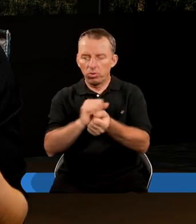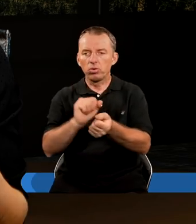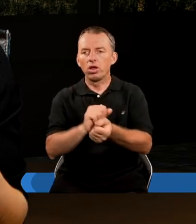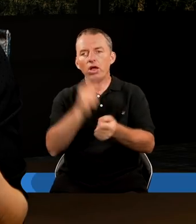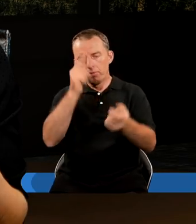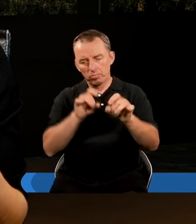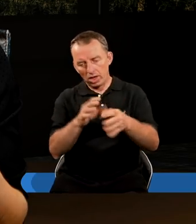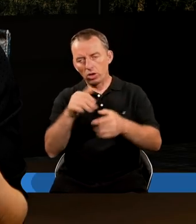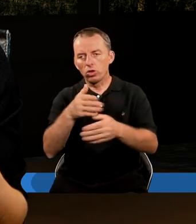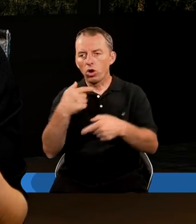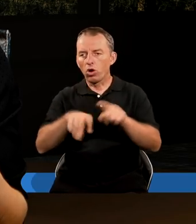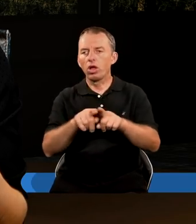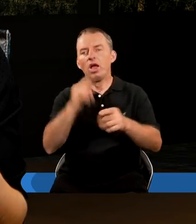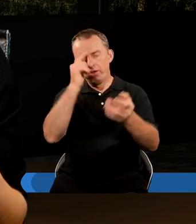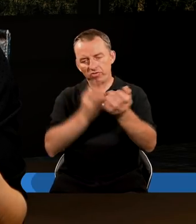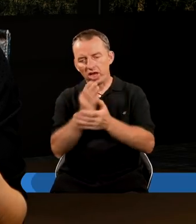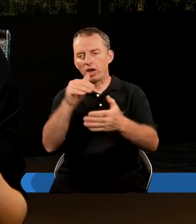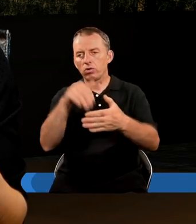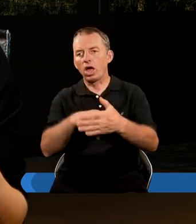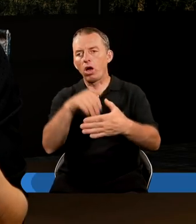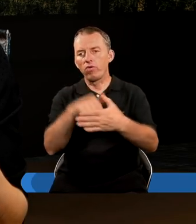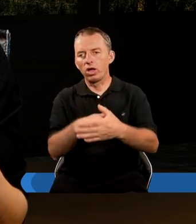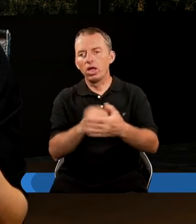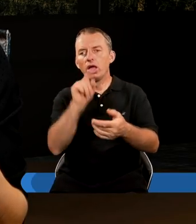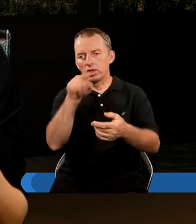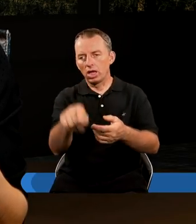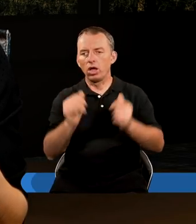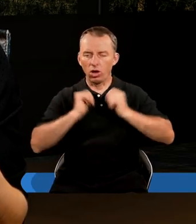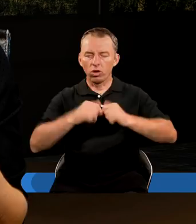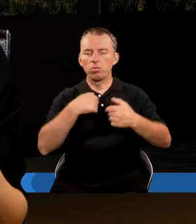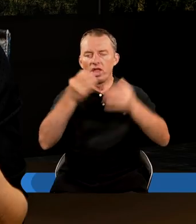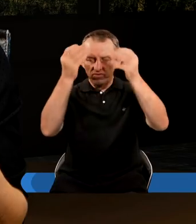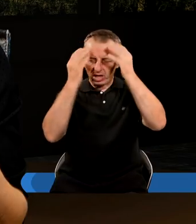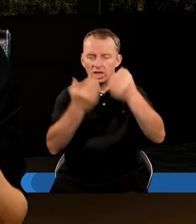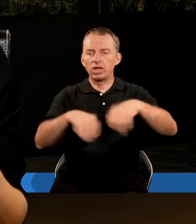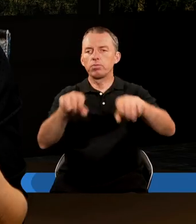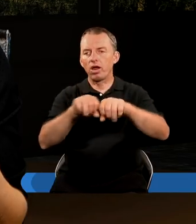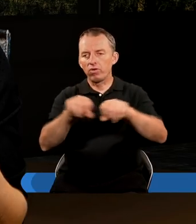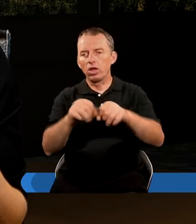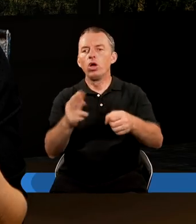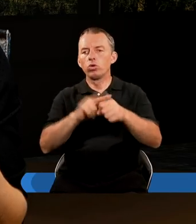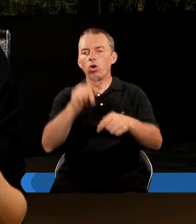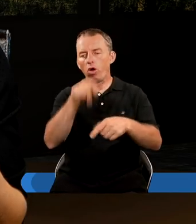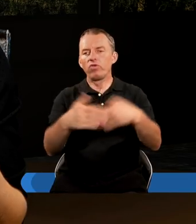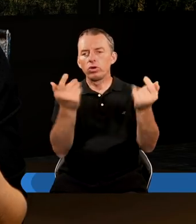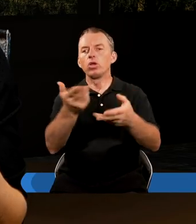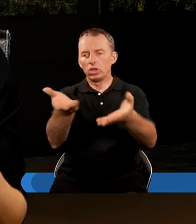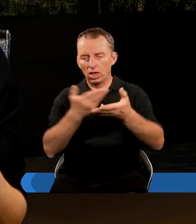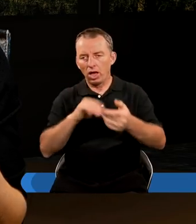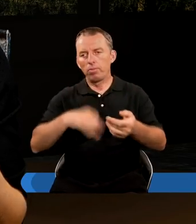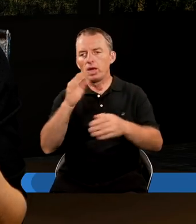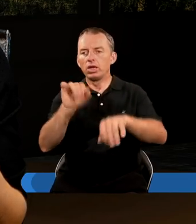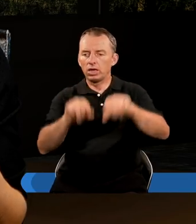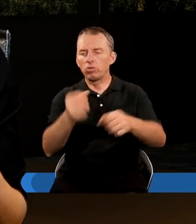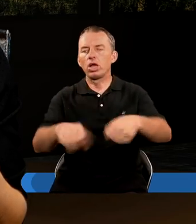bojowałem, biegu dokonałem, wiarę zachowałem. A teraz oczekuje mnie wieniec sprawiedliwości, który mi w owym dniu da Pan,